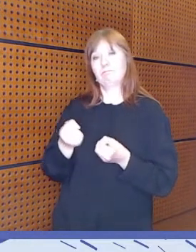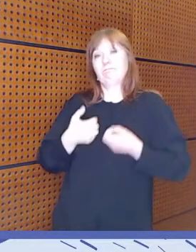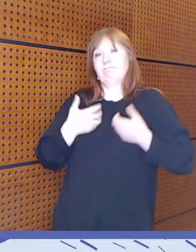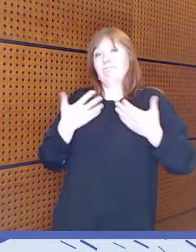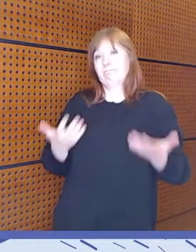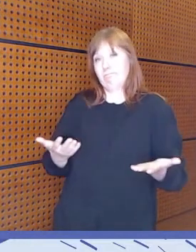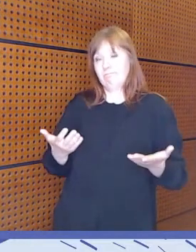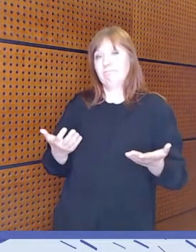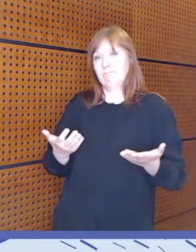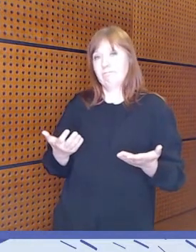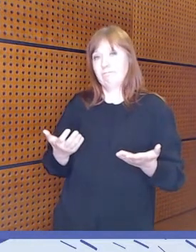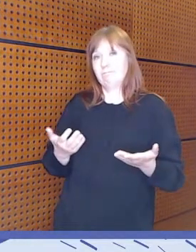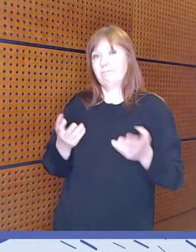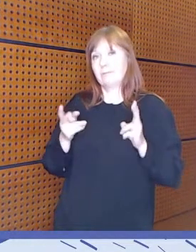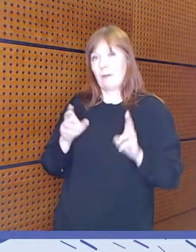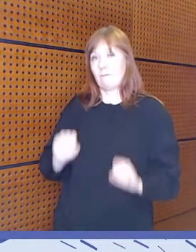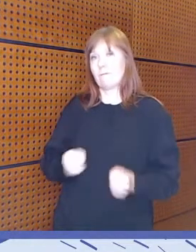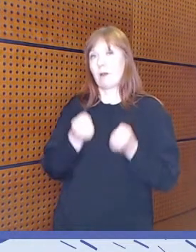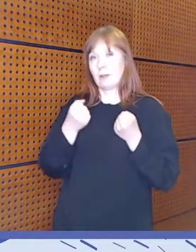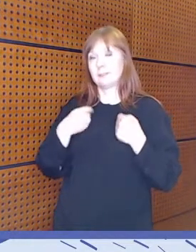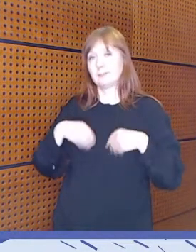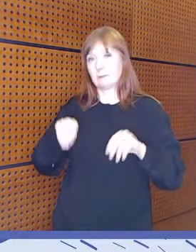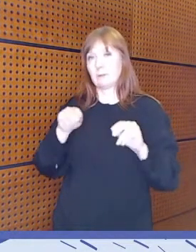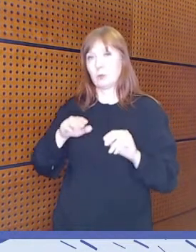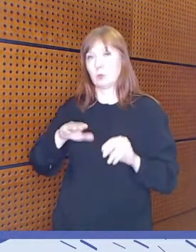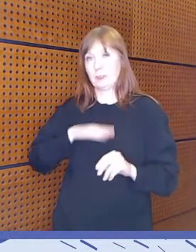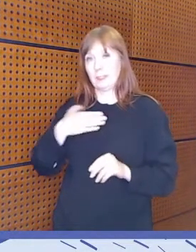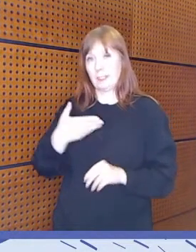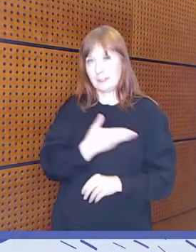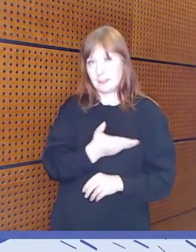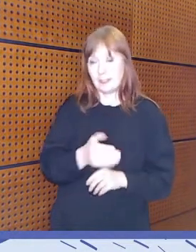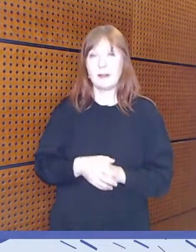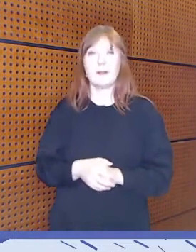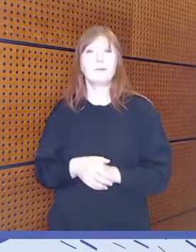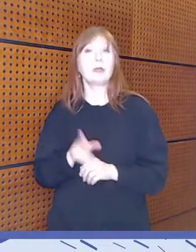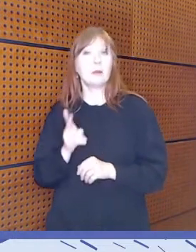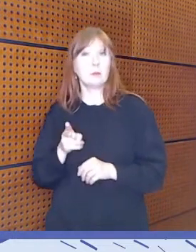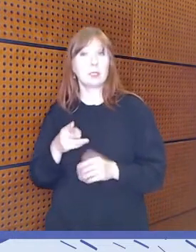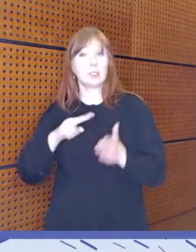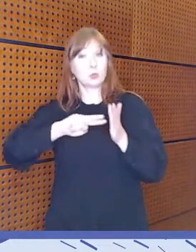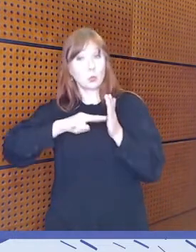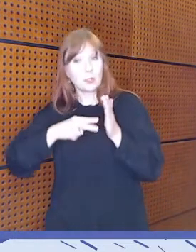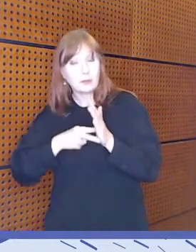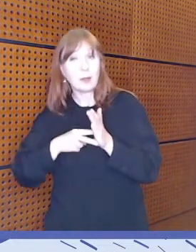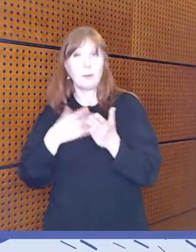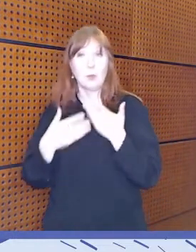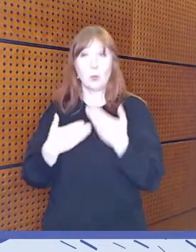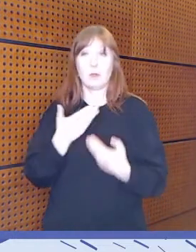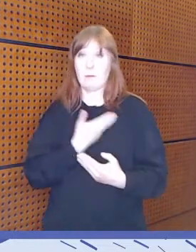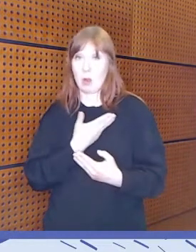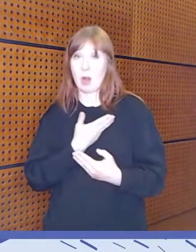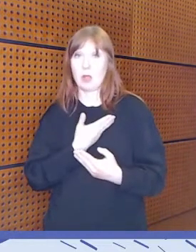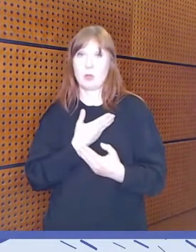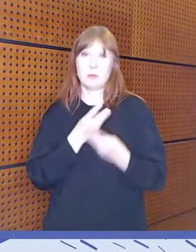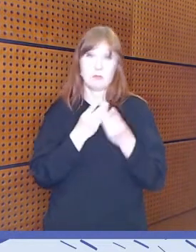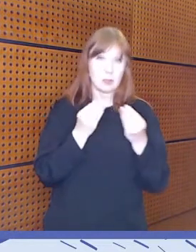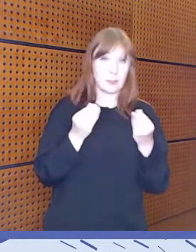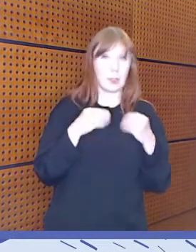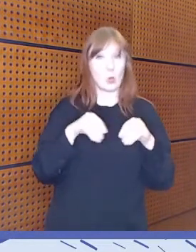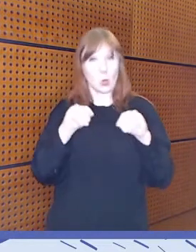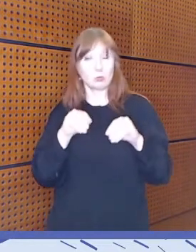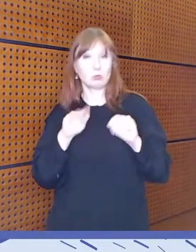myöskin varhaiskasvatusikäisille. Eli paljon suunnitelmia ja työtä on tehty ja materiaalia ja koulutusta, mutta että